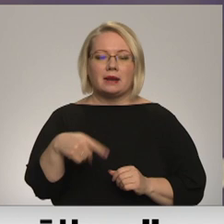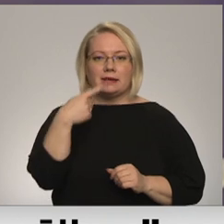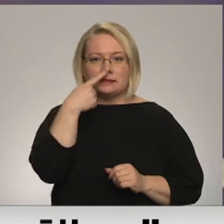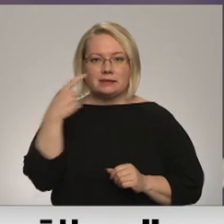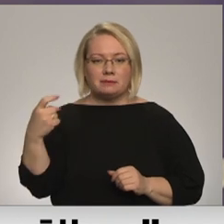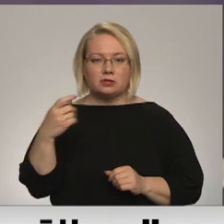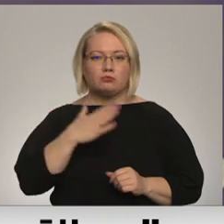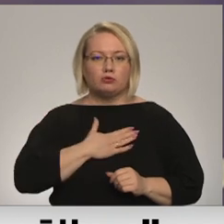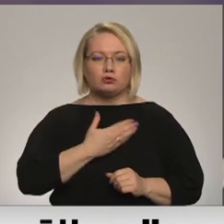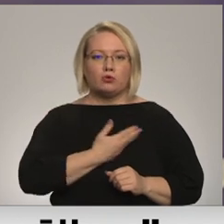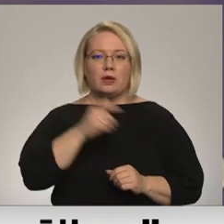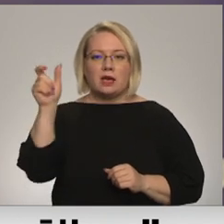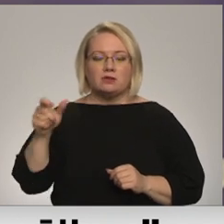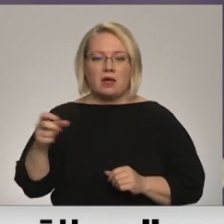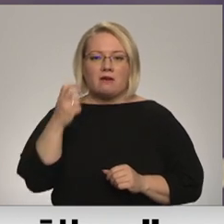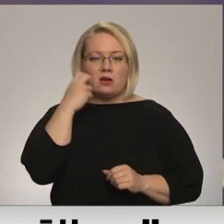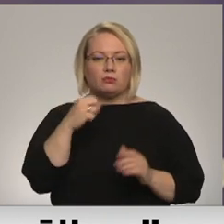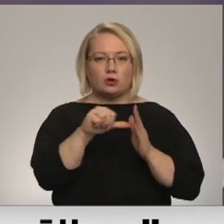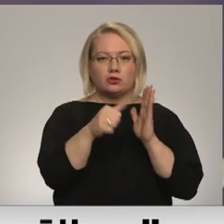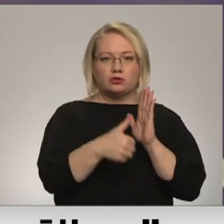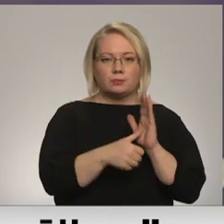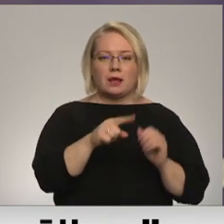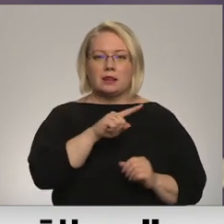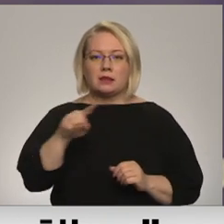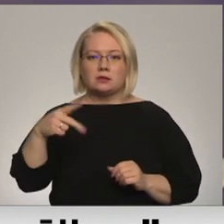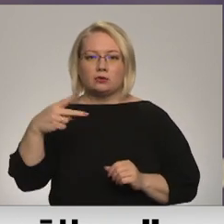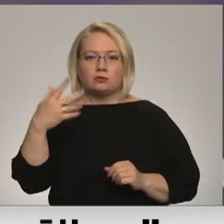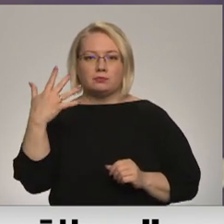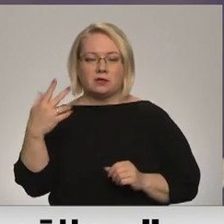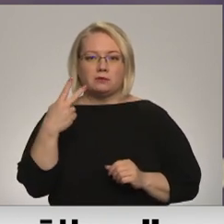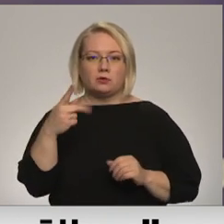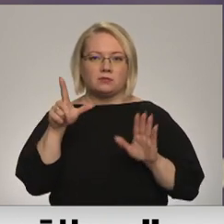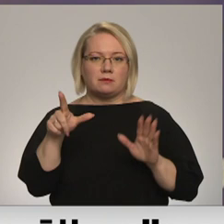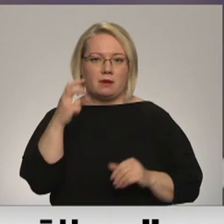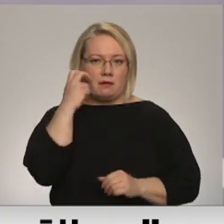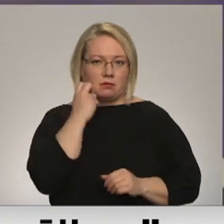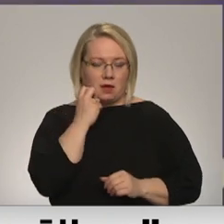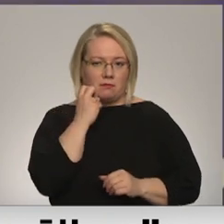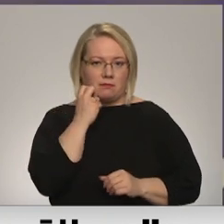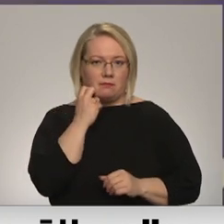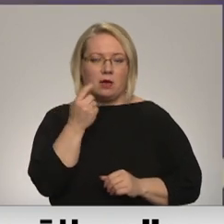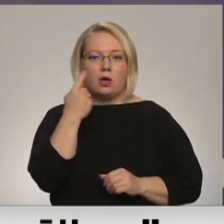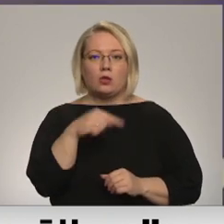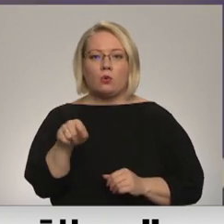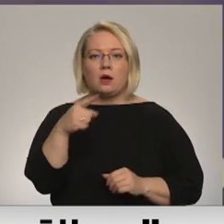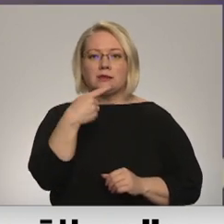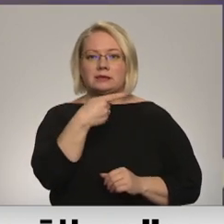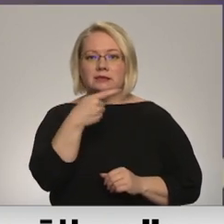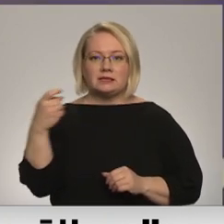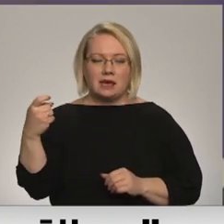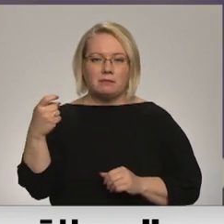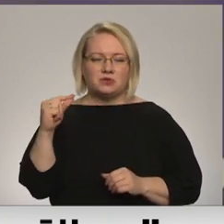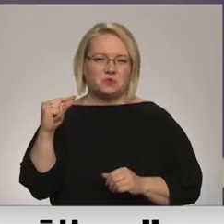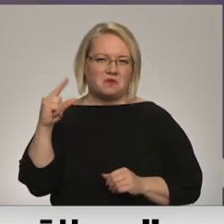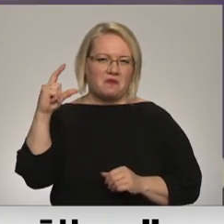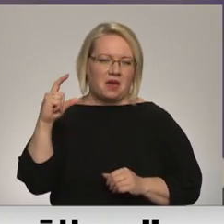iedzīvotāju vecumā no 16 līdz 25-27 gadiem. No simts nedaudz